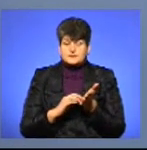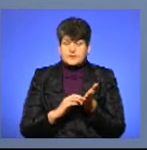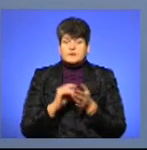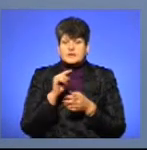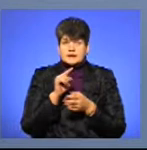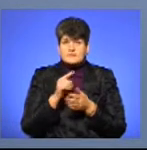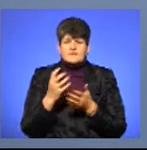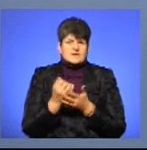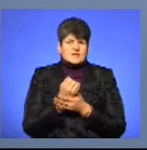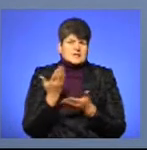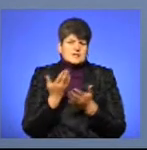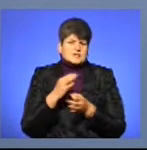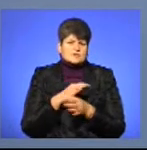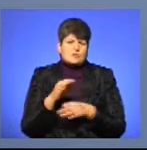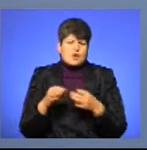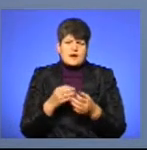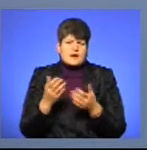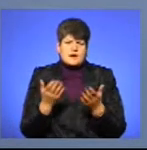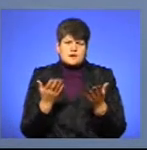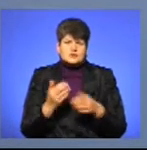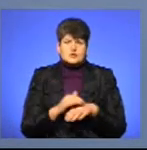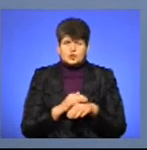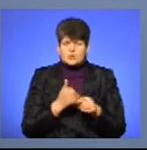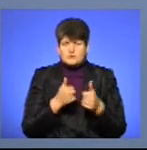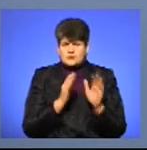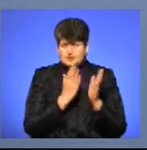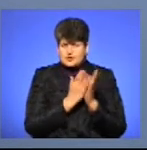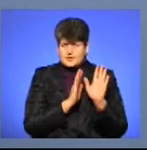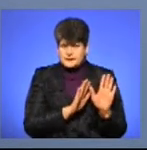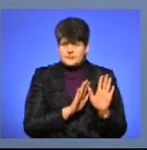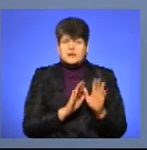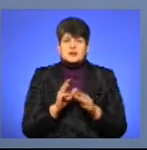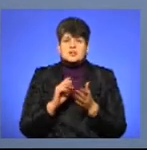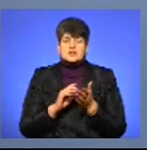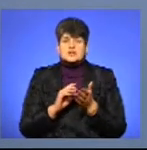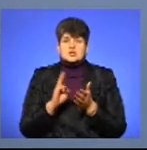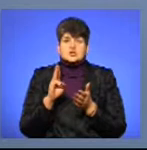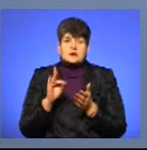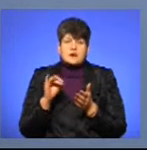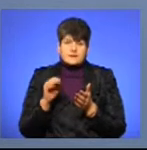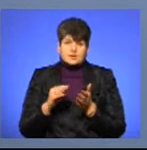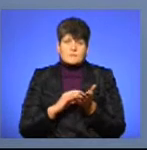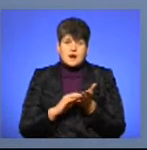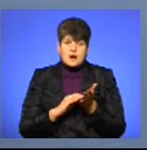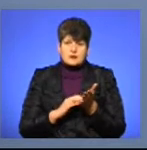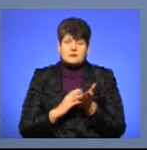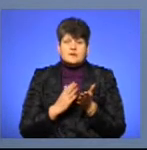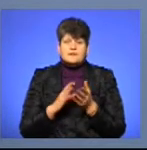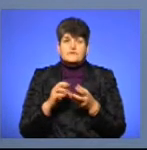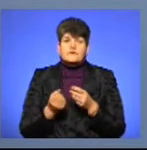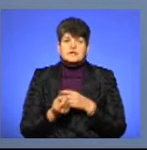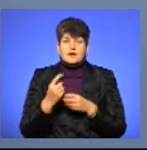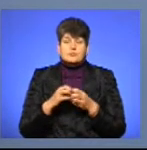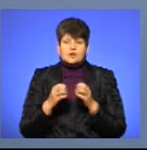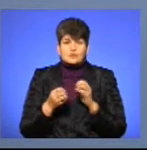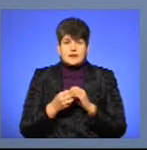Вони там виграли якісь проекти, то добре, що є. З шрифтом Брайля проблеми виникають з озвученою літературою, це